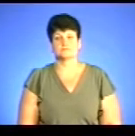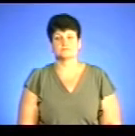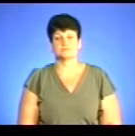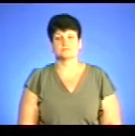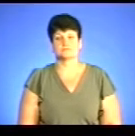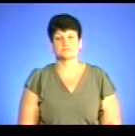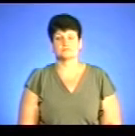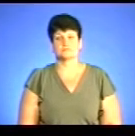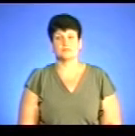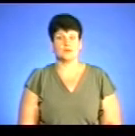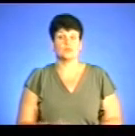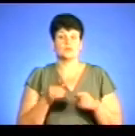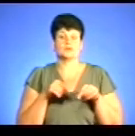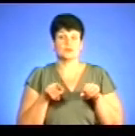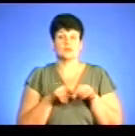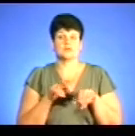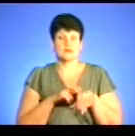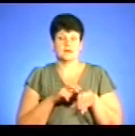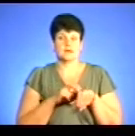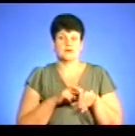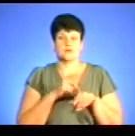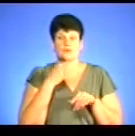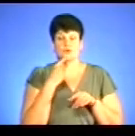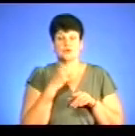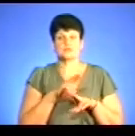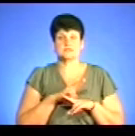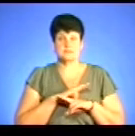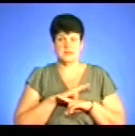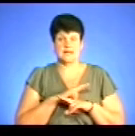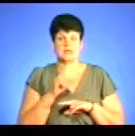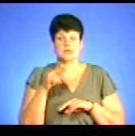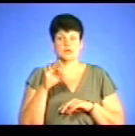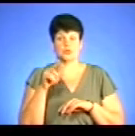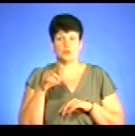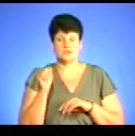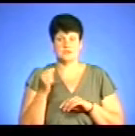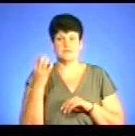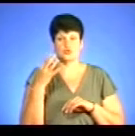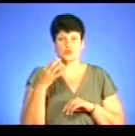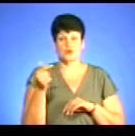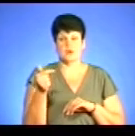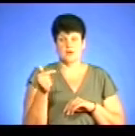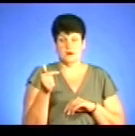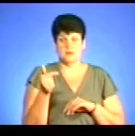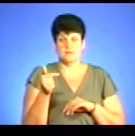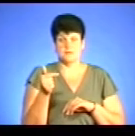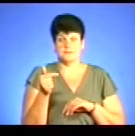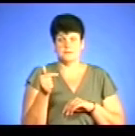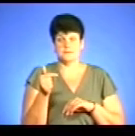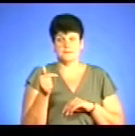Ну, слежно, також лікар зазначила, що смертельна доза металового спирту – це від 40 грамів. Тобто, зазвичай, які